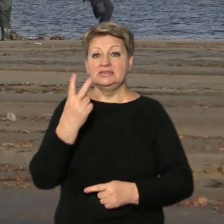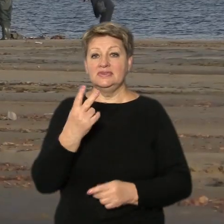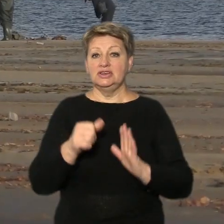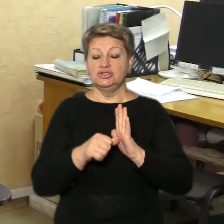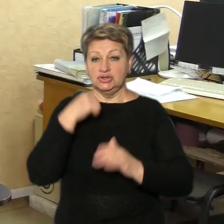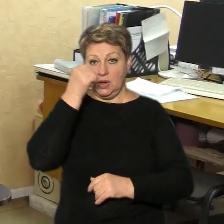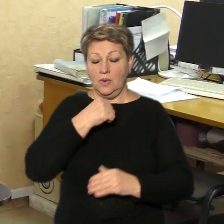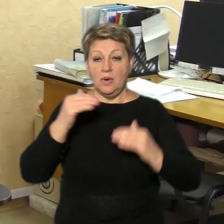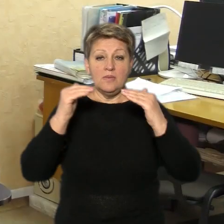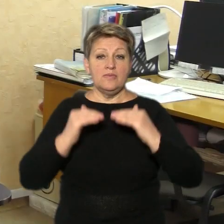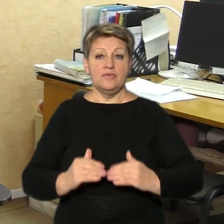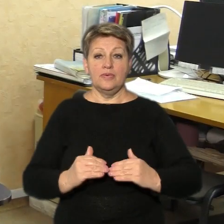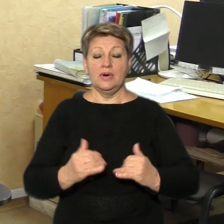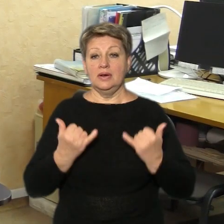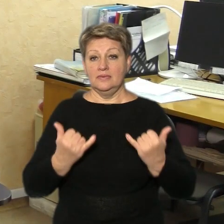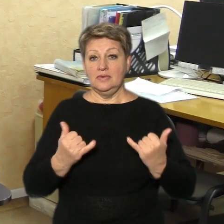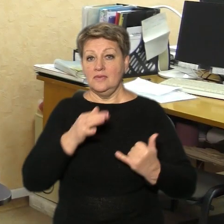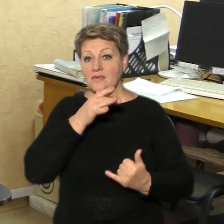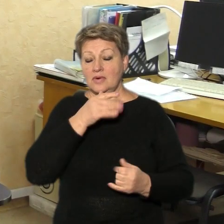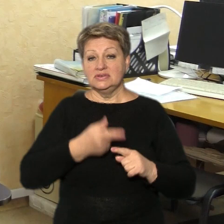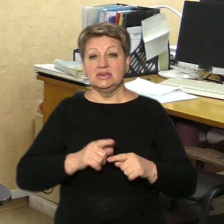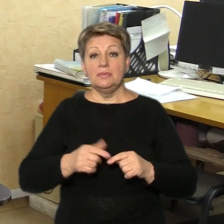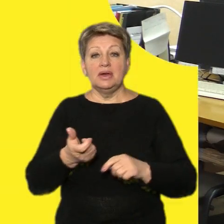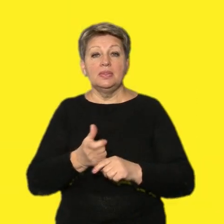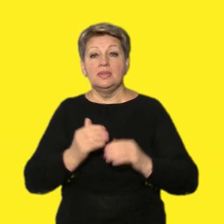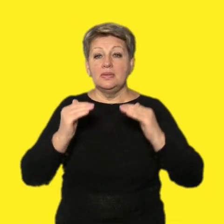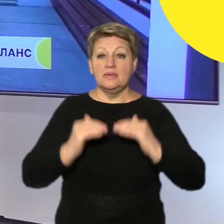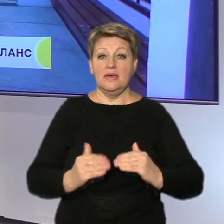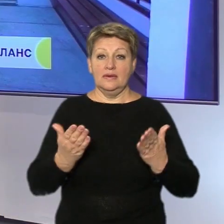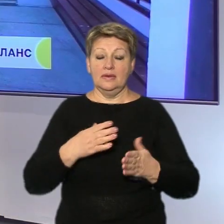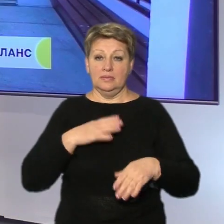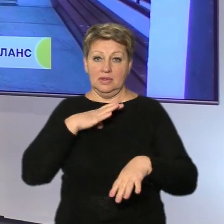найнижчого? На цю пору року це найнижчий рівень, який спостерігався.